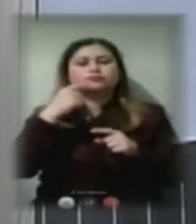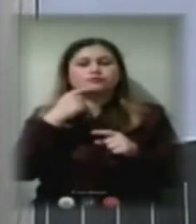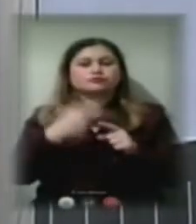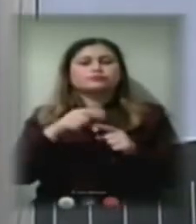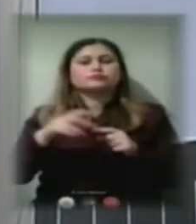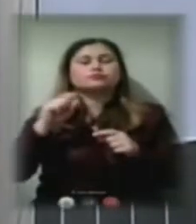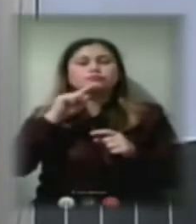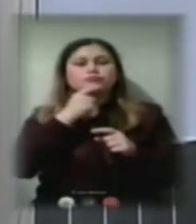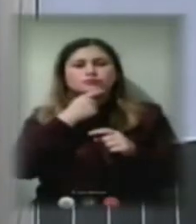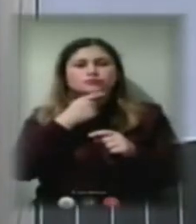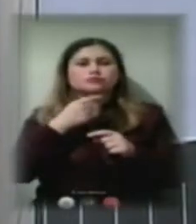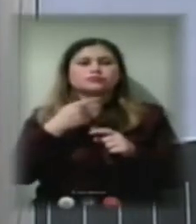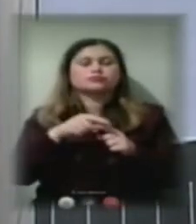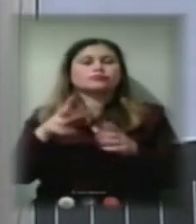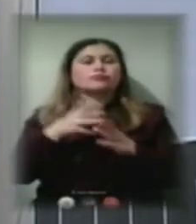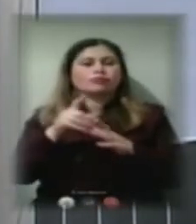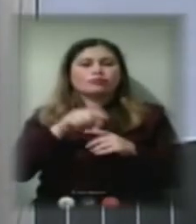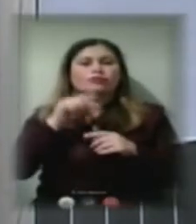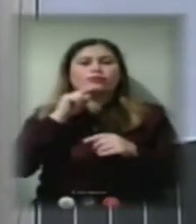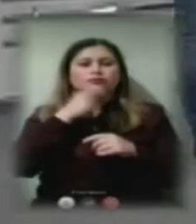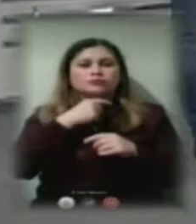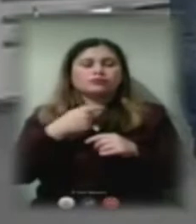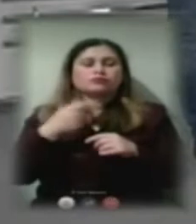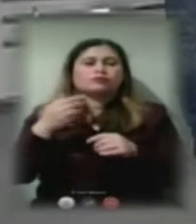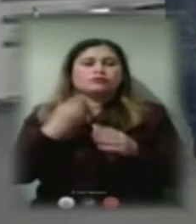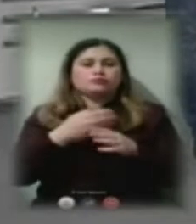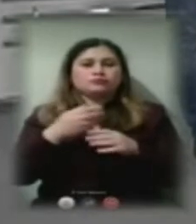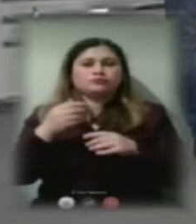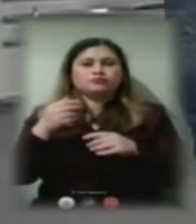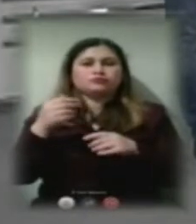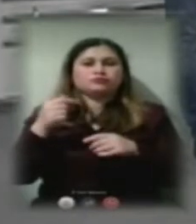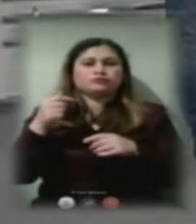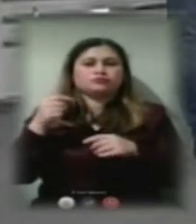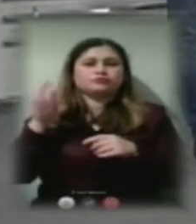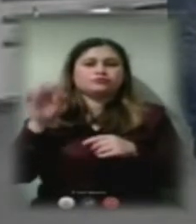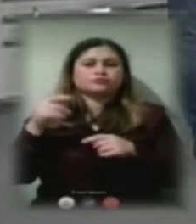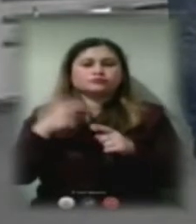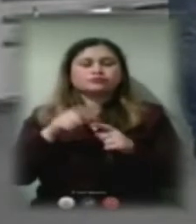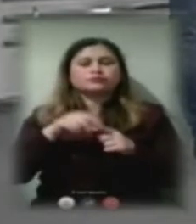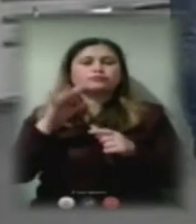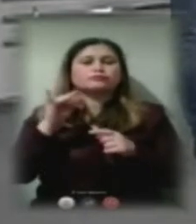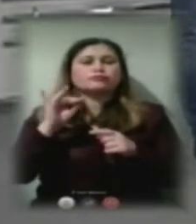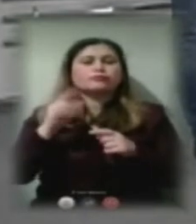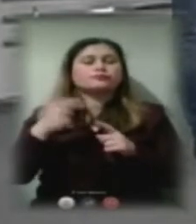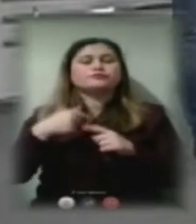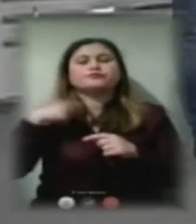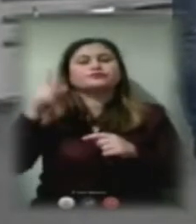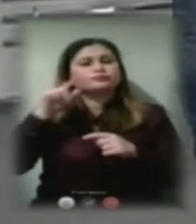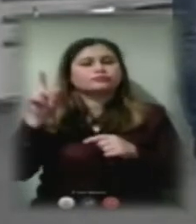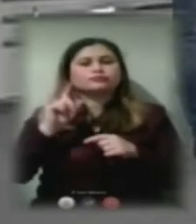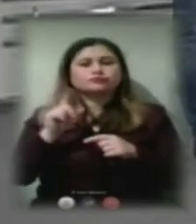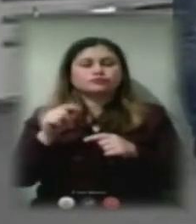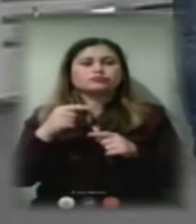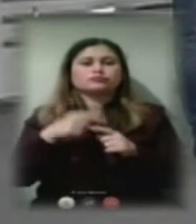але от така економія, чи не вийде дорожчою? Ну, знаєте, по тим відгукам, що я знав, місто